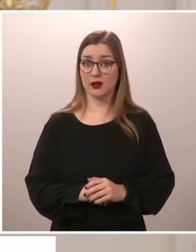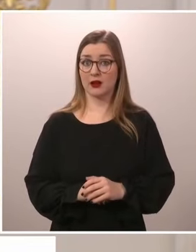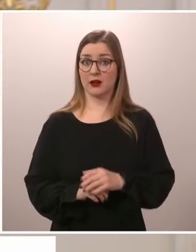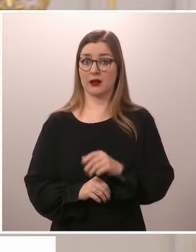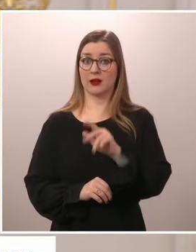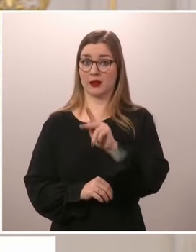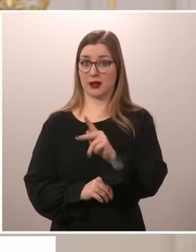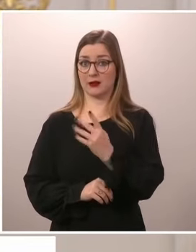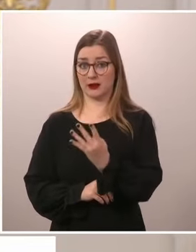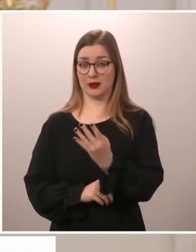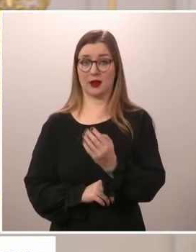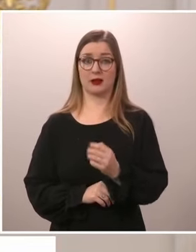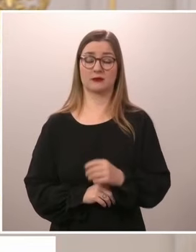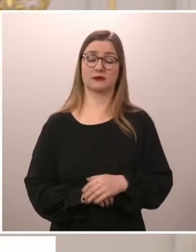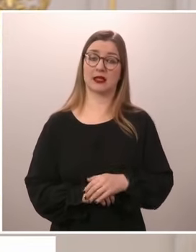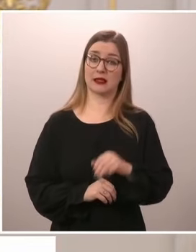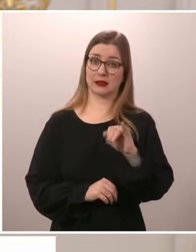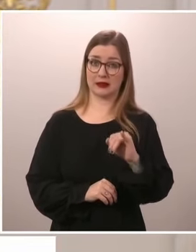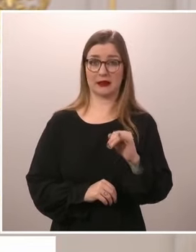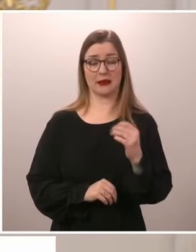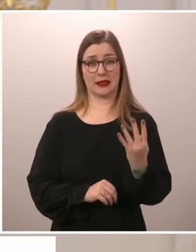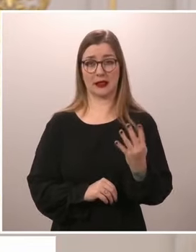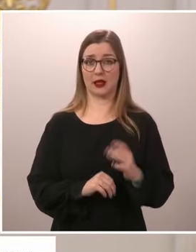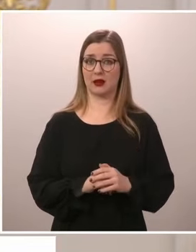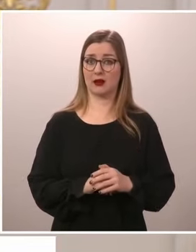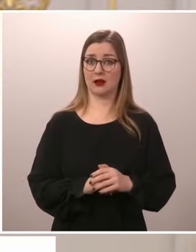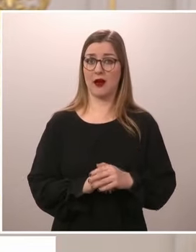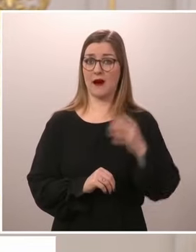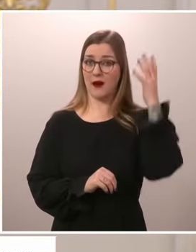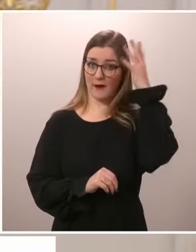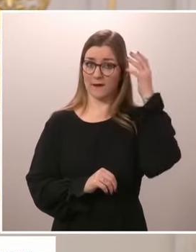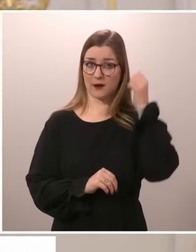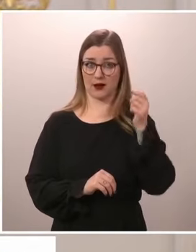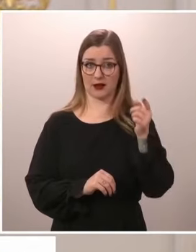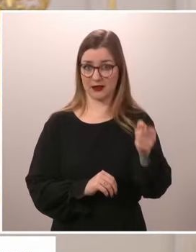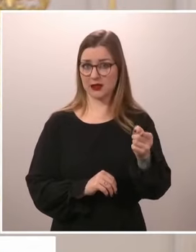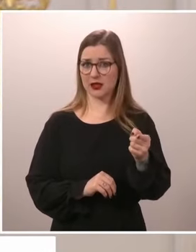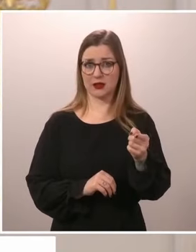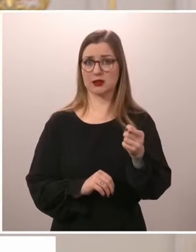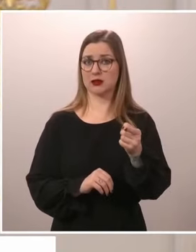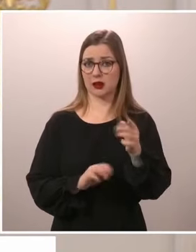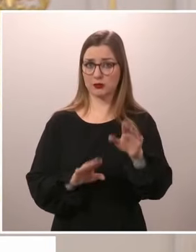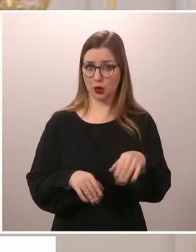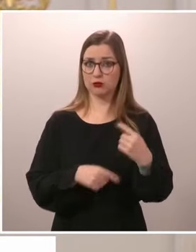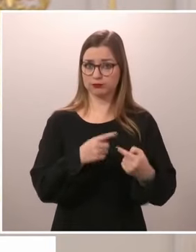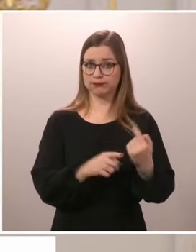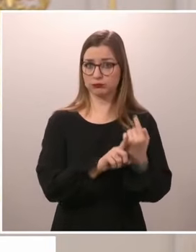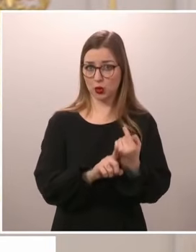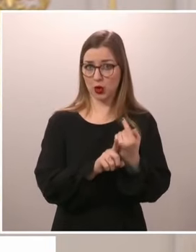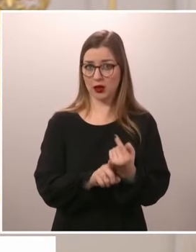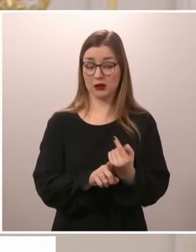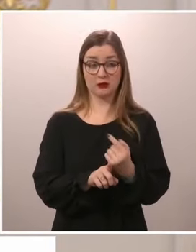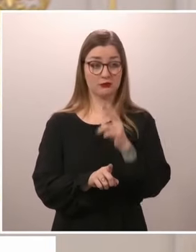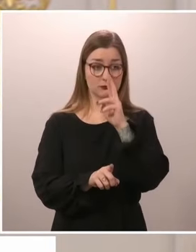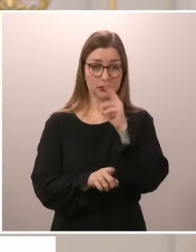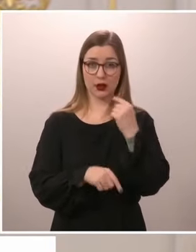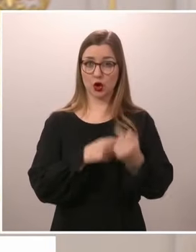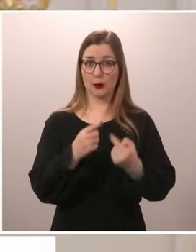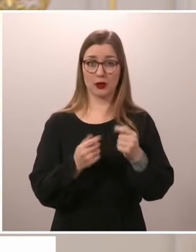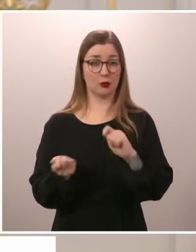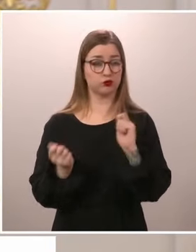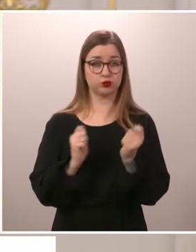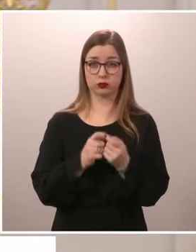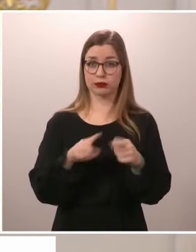näistä esimerkkejä, ja sitten tietysti ISAF Afganistanissa, eli en näe siinä mielessä toimintaa erilaisena. Nyt olisi sitten